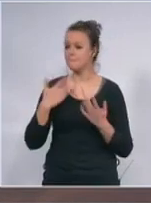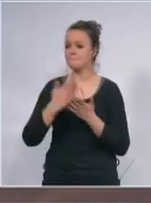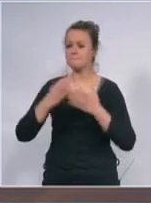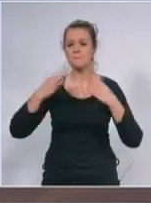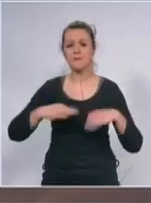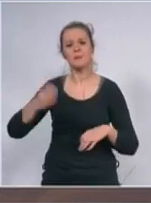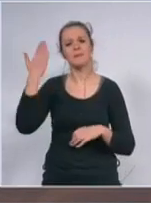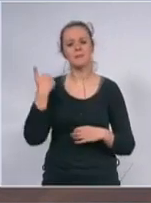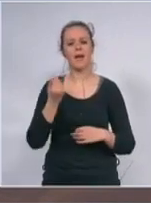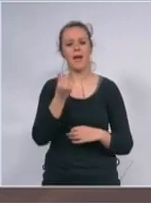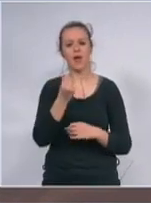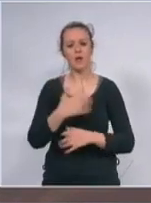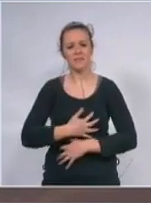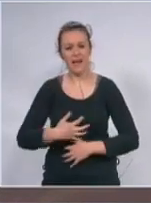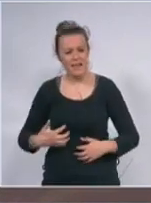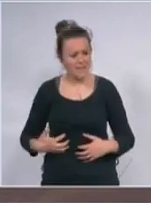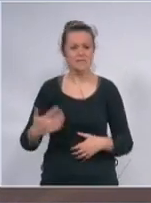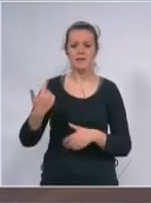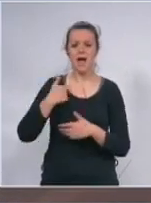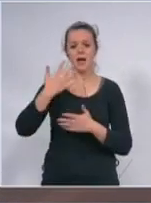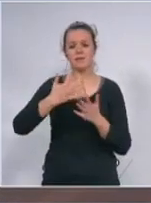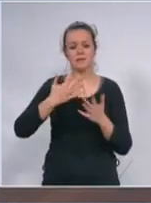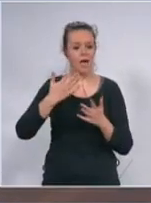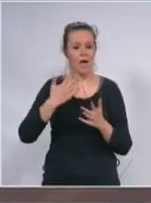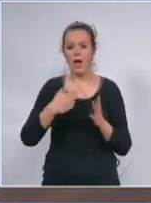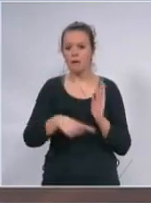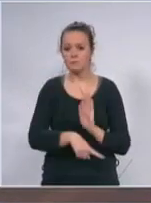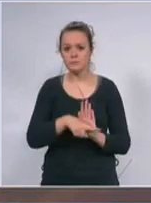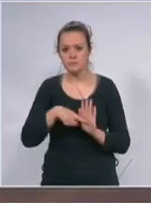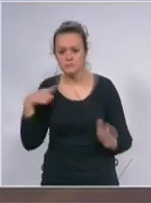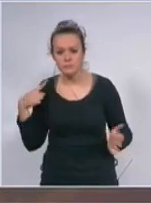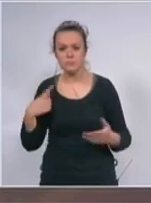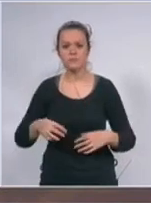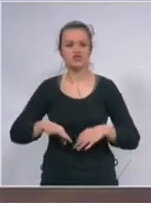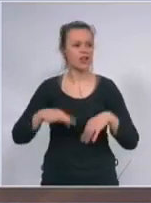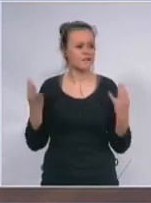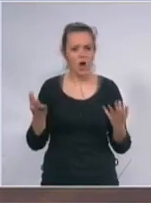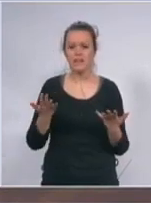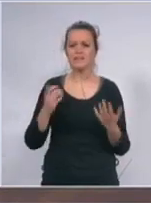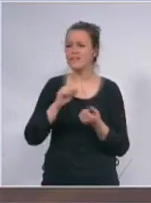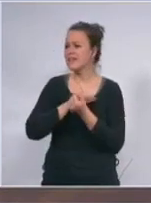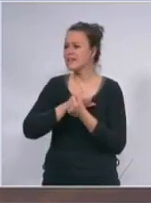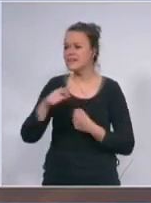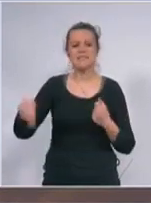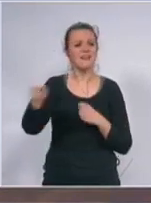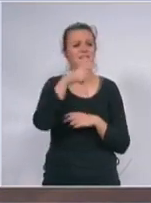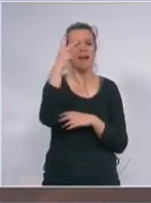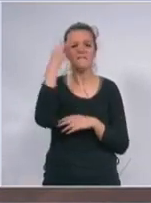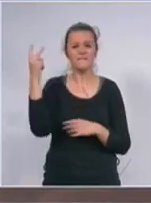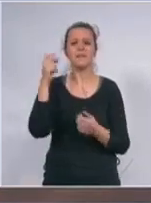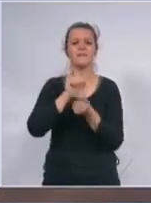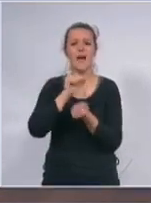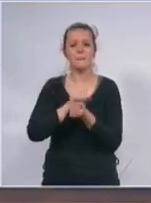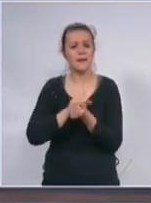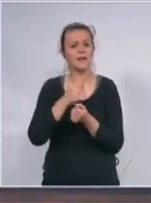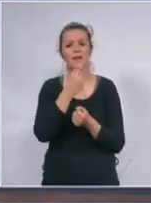moguće ekonomske krize iz bukvalno bankrotstva iz situacije u kojoj su sve fabrike u Srbiji ugasili Znate